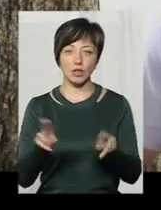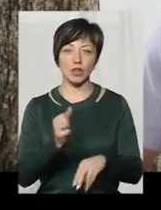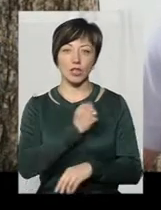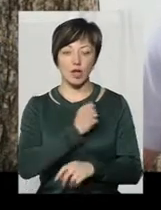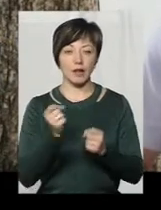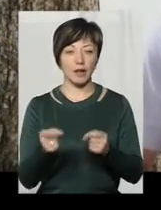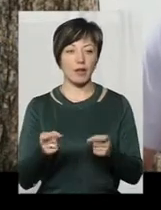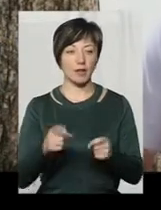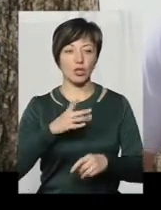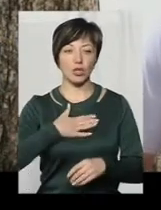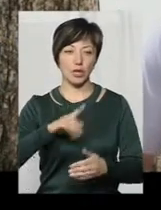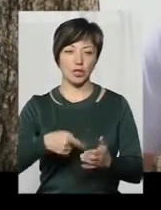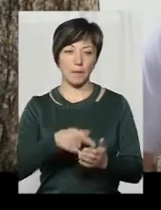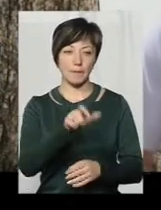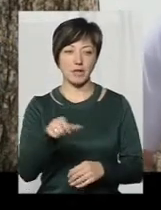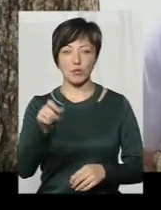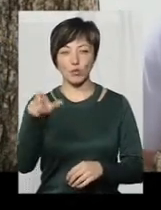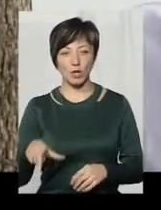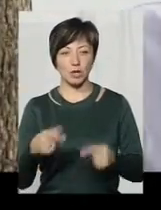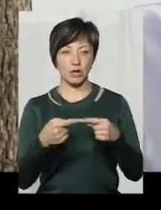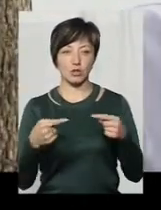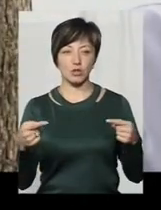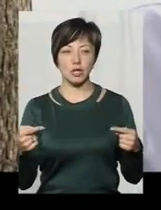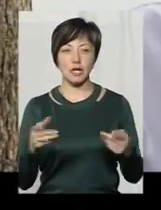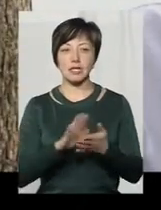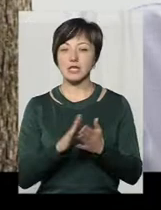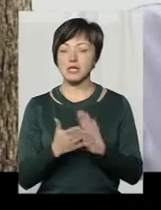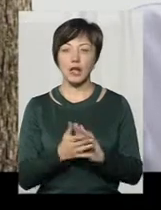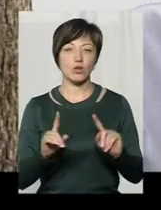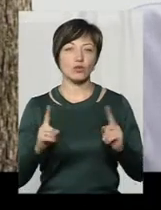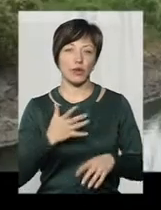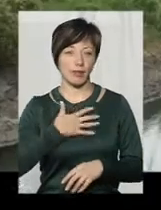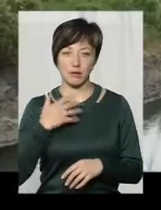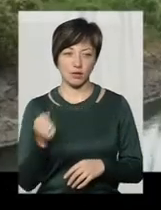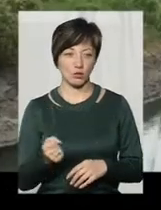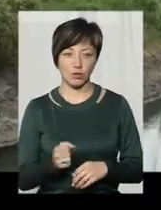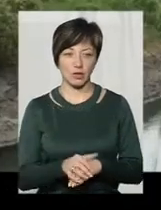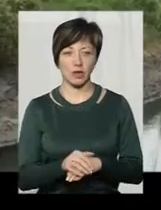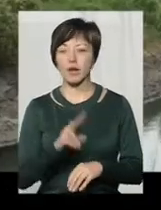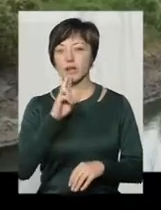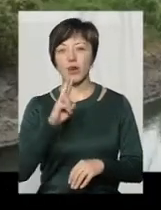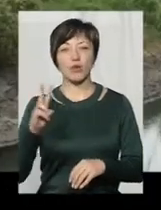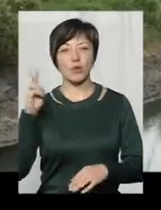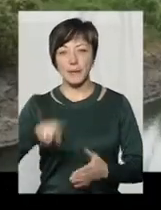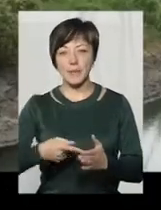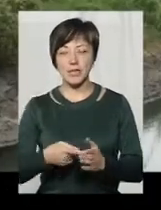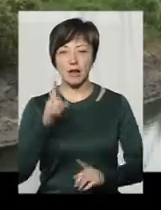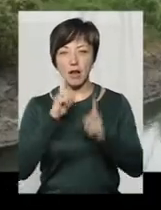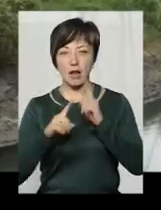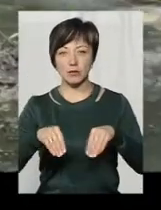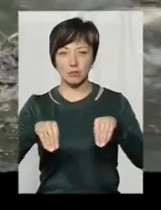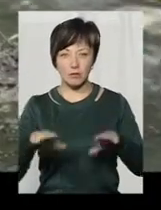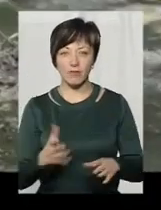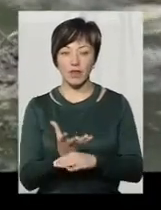жаль, накидали наші містяни. бутилки, все остальне. Стан її був дуже незадовільний. Два роки тому міська рада прийняла рішення